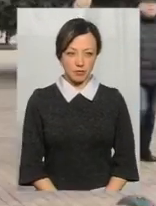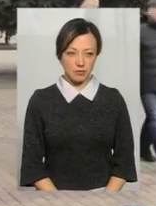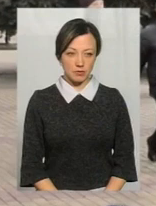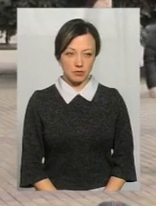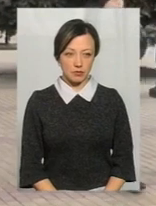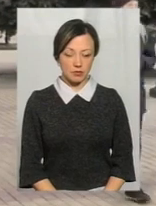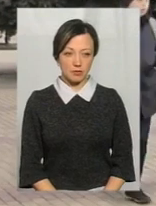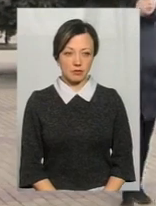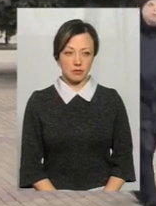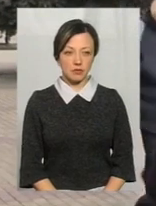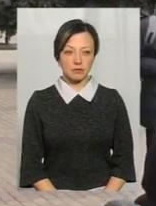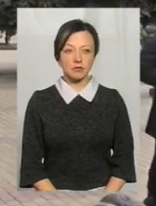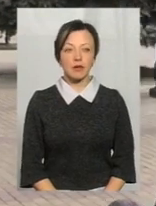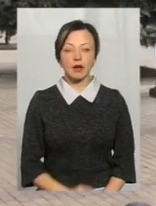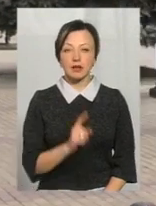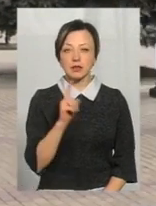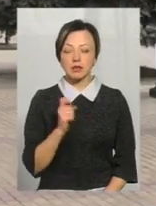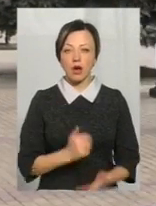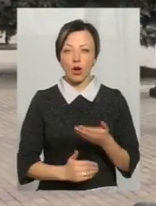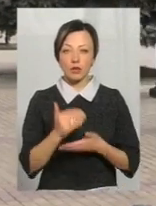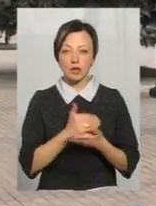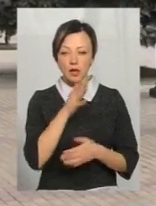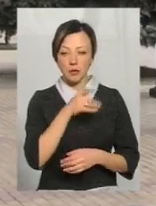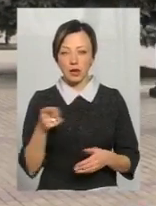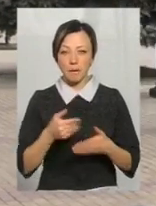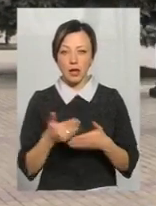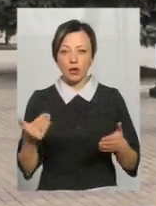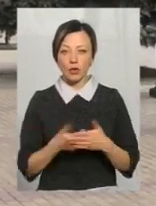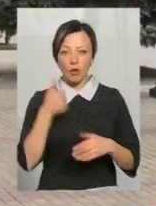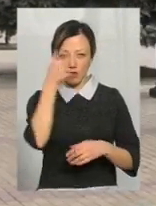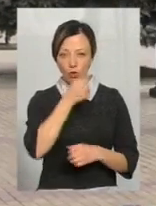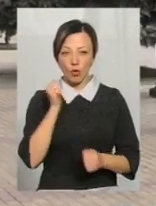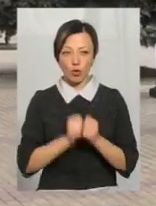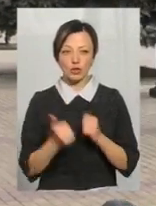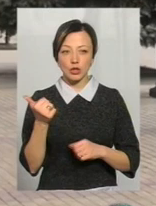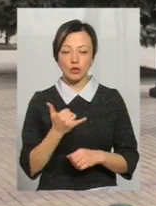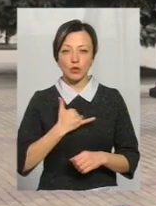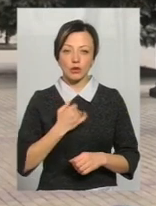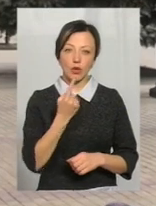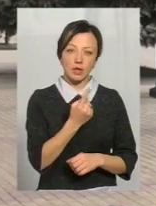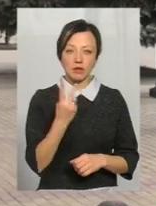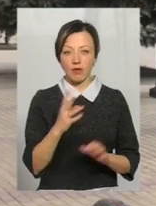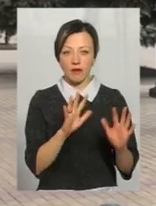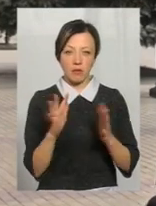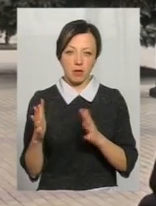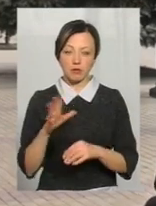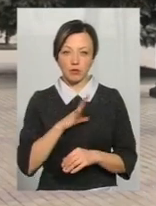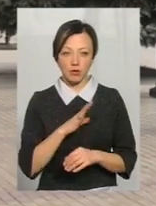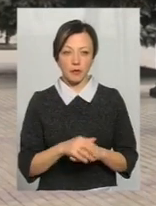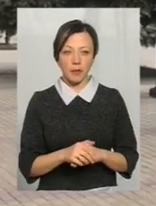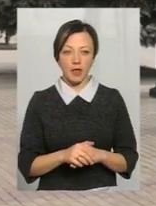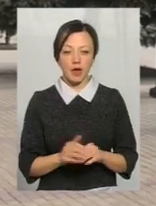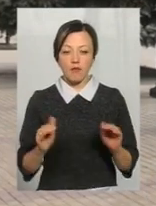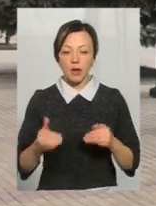За останній період перед Новим роком в нас були, ну майже кожного тижня, в нас було один-два випадки в межах